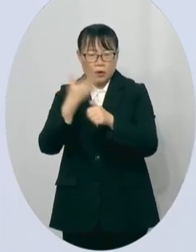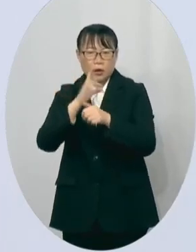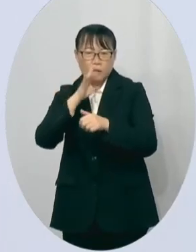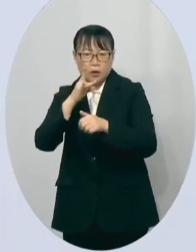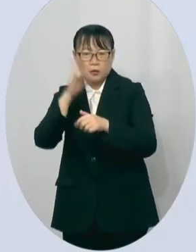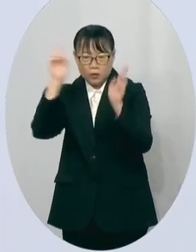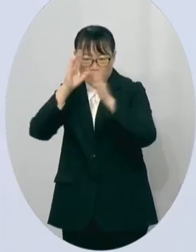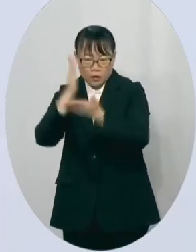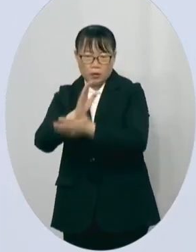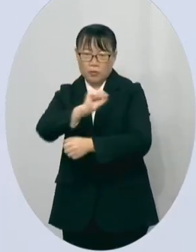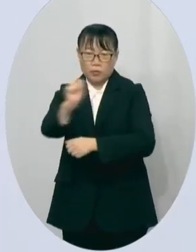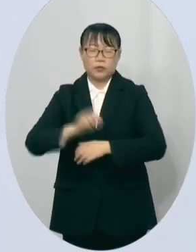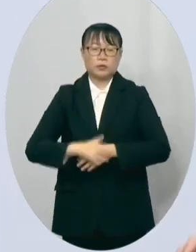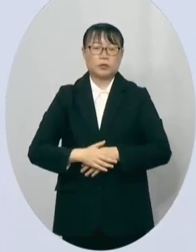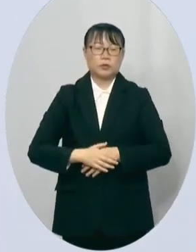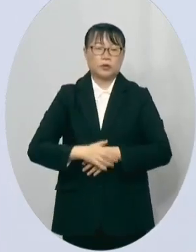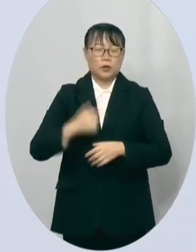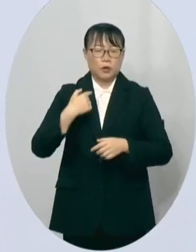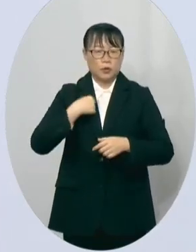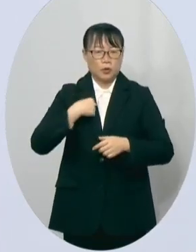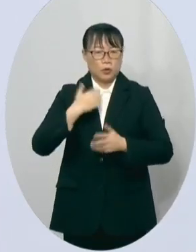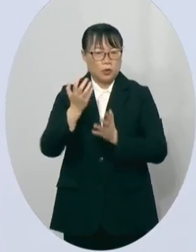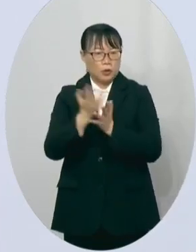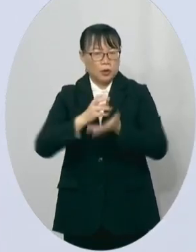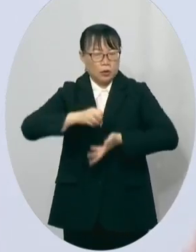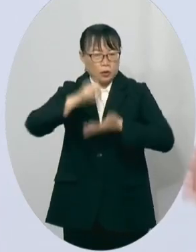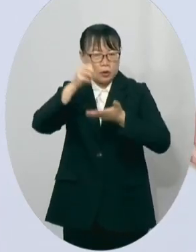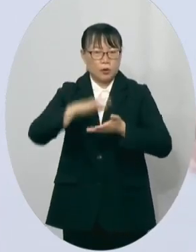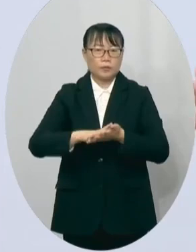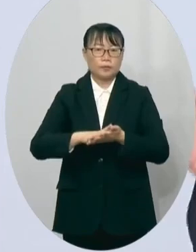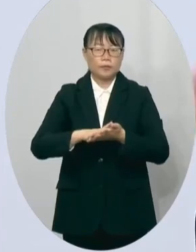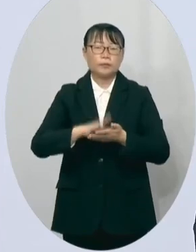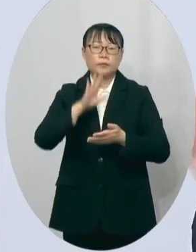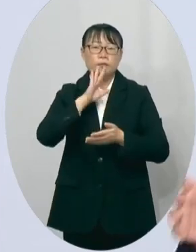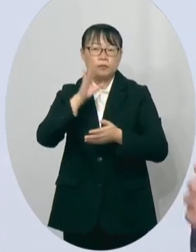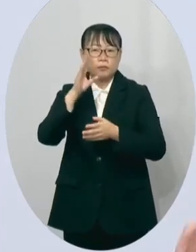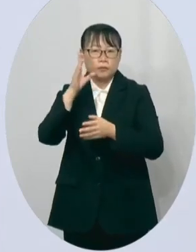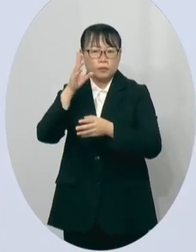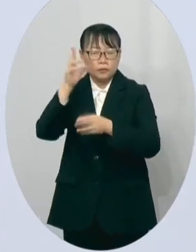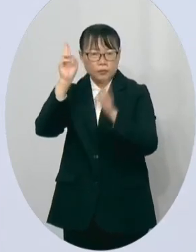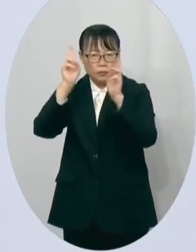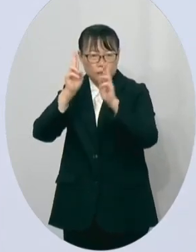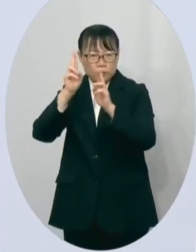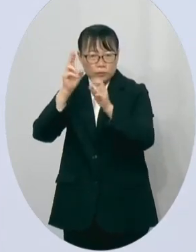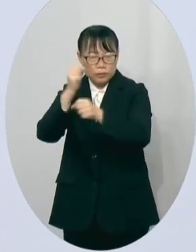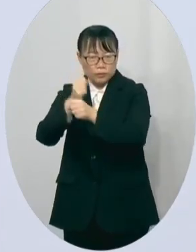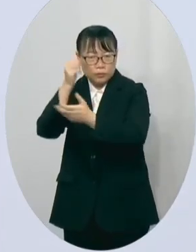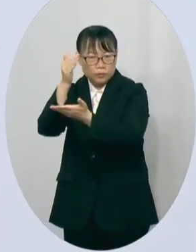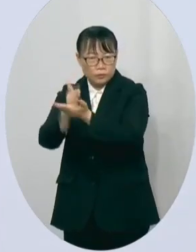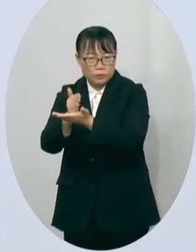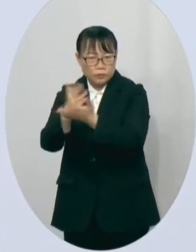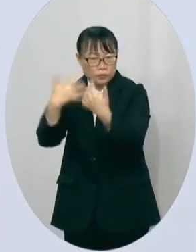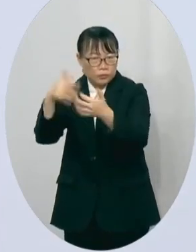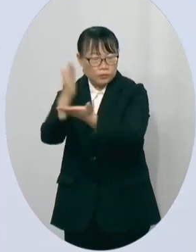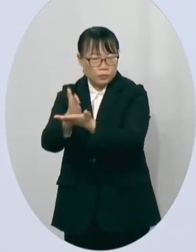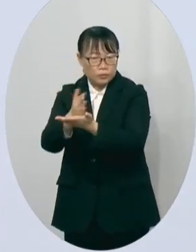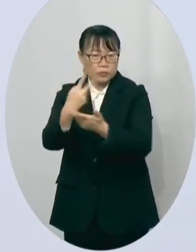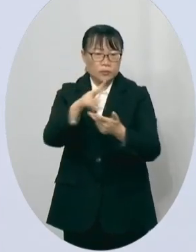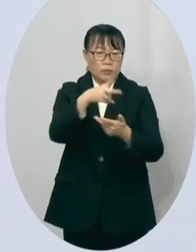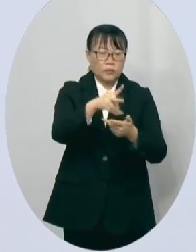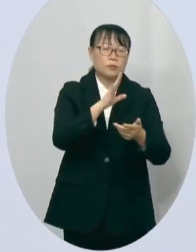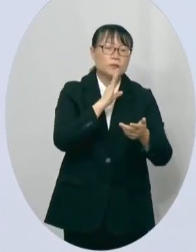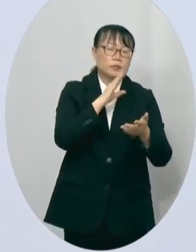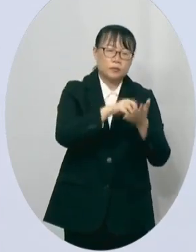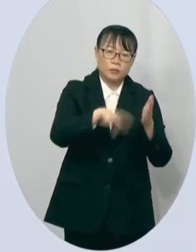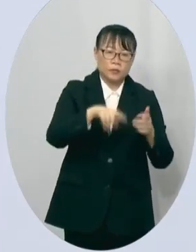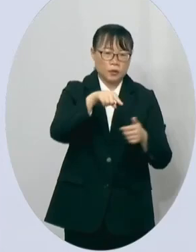所以当蔡其昌的退场跟拆除最大的不同在于当台湾被包围我们没有电的时候那时候的卢市长他可以决